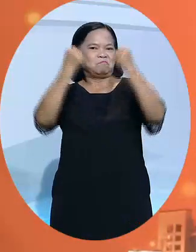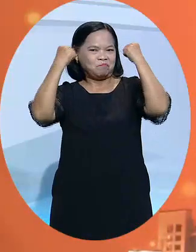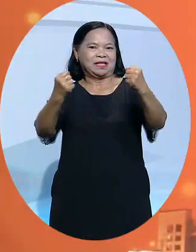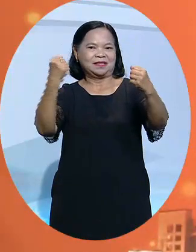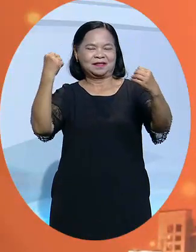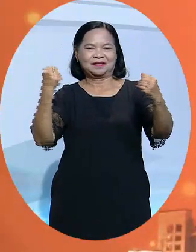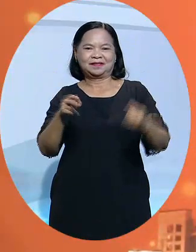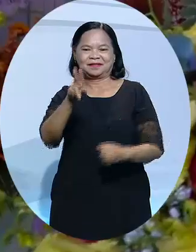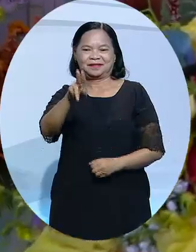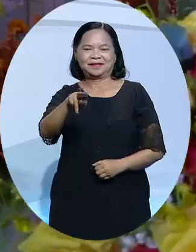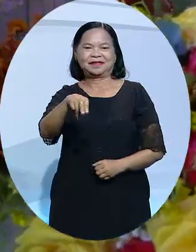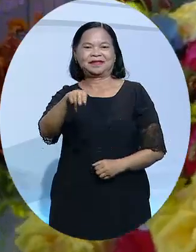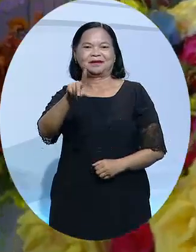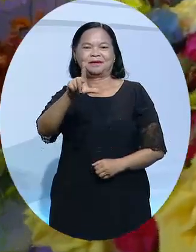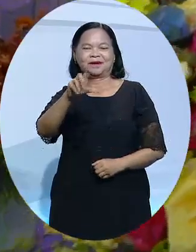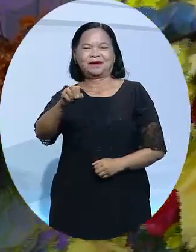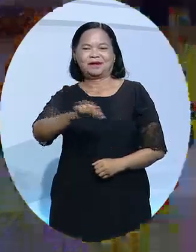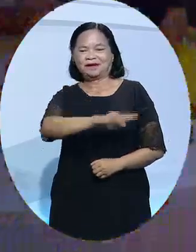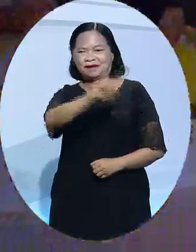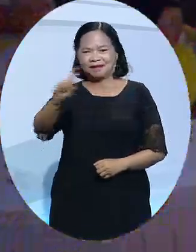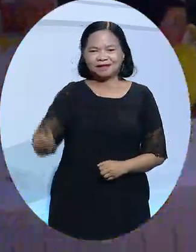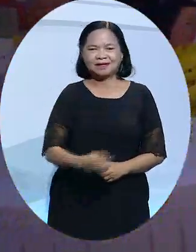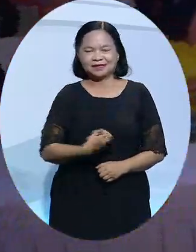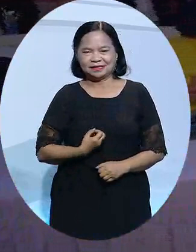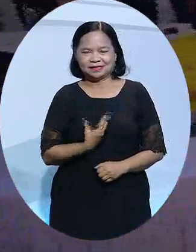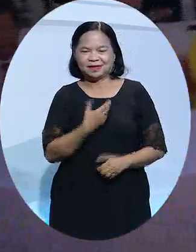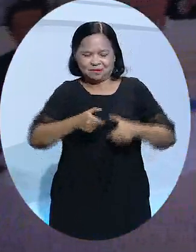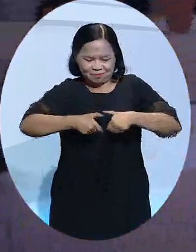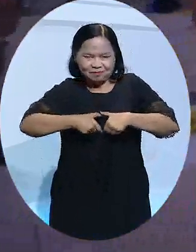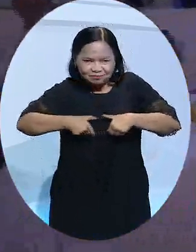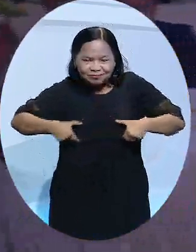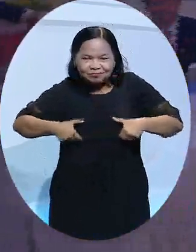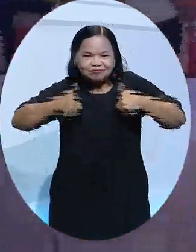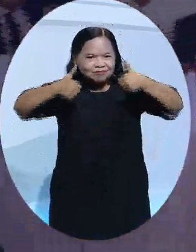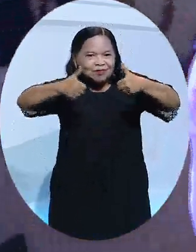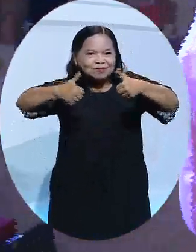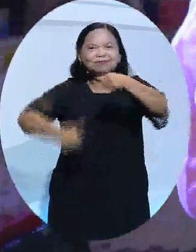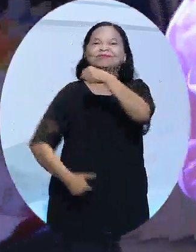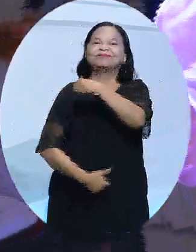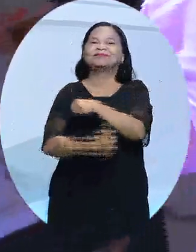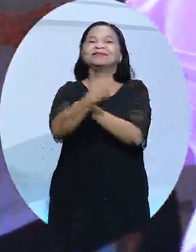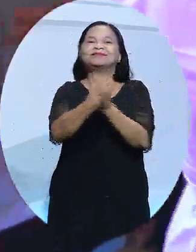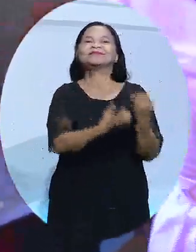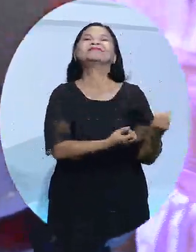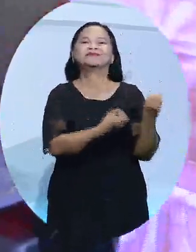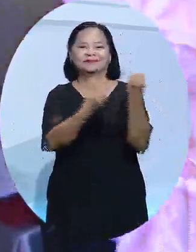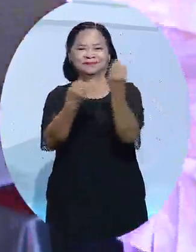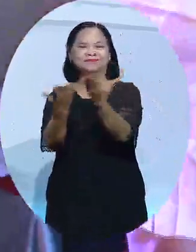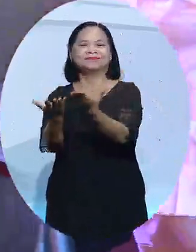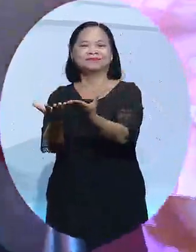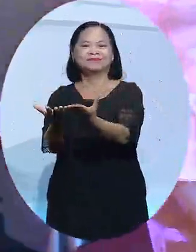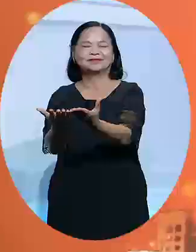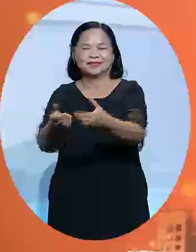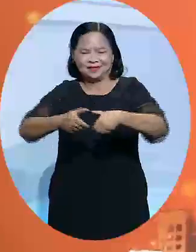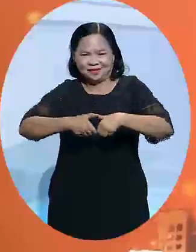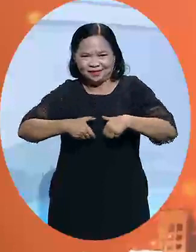đời sống của các cái thành viên, hội viên được tốt hơn, mang lại nhiều cái được cho các